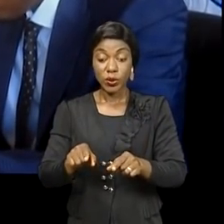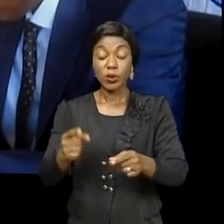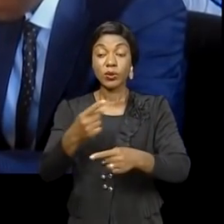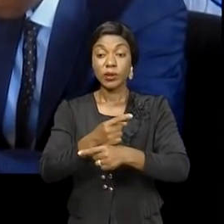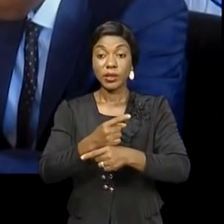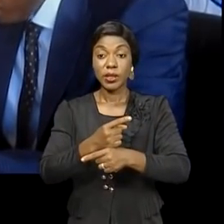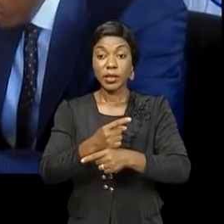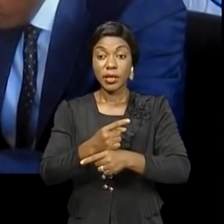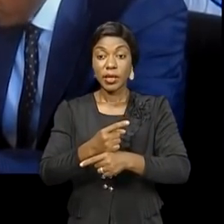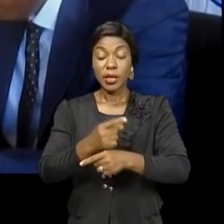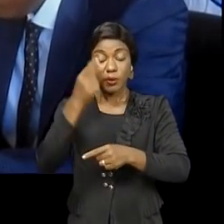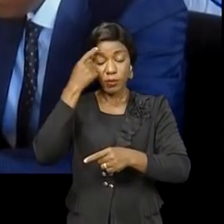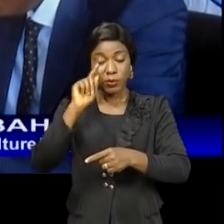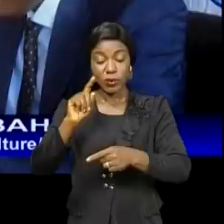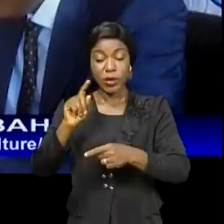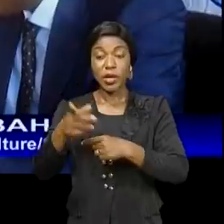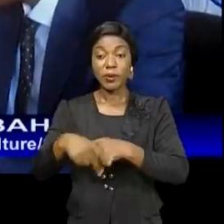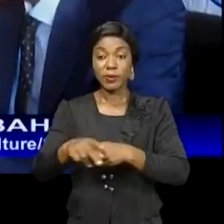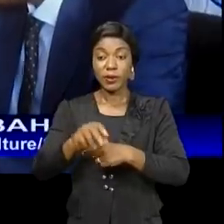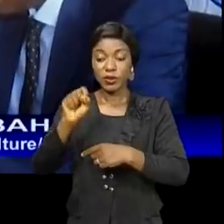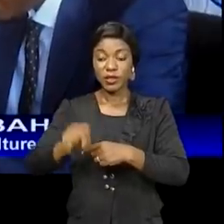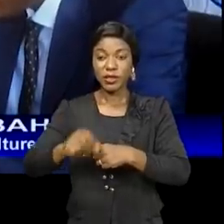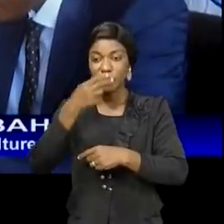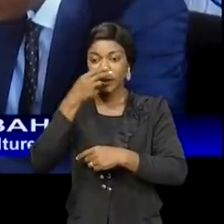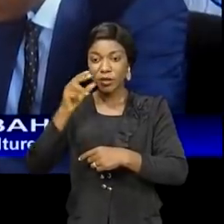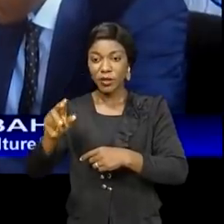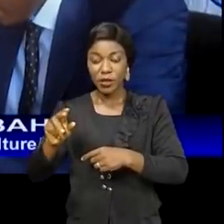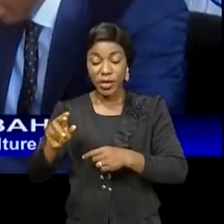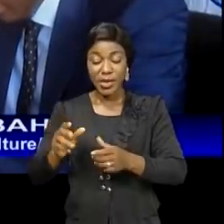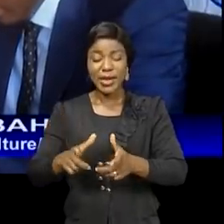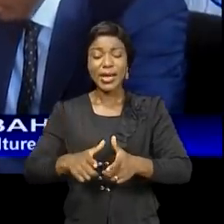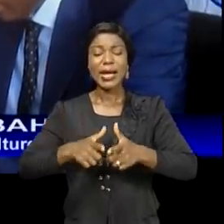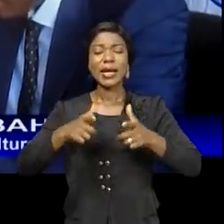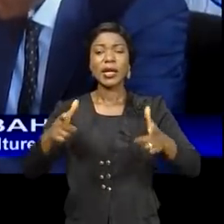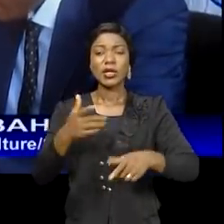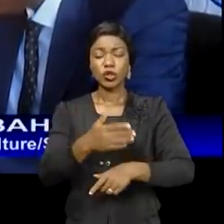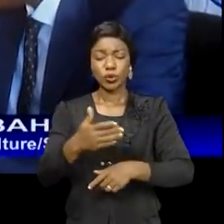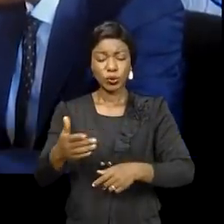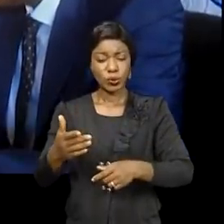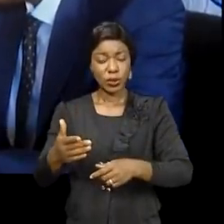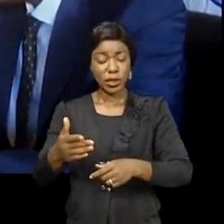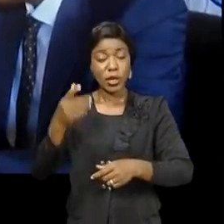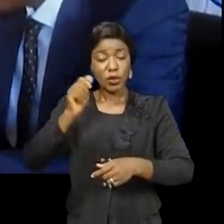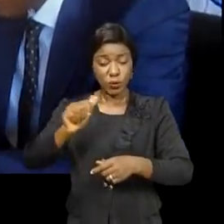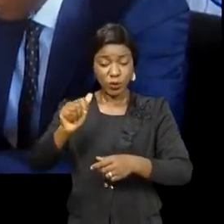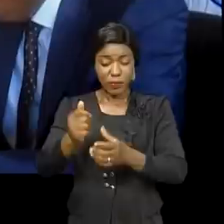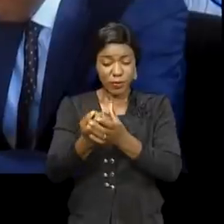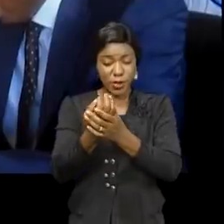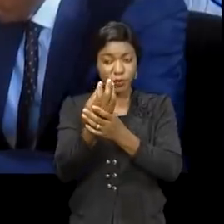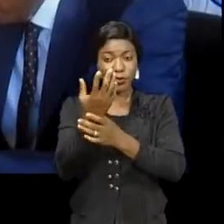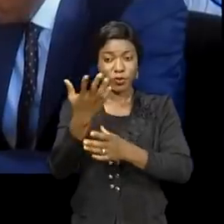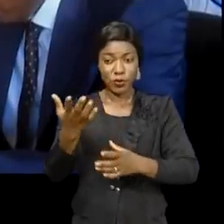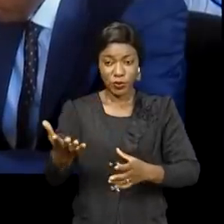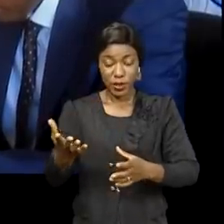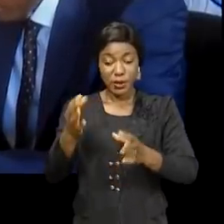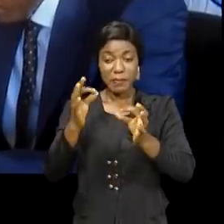pour la province du site Kivu de disposer d'une grande quantité de sémences saines qui résistent non seulement aux